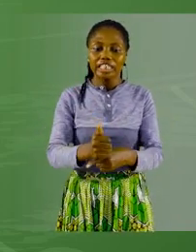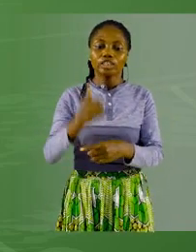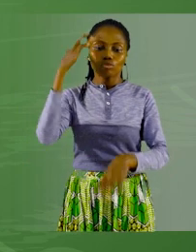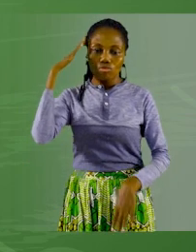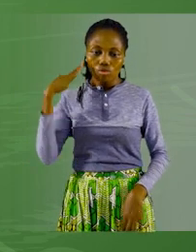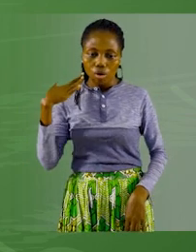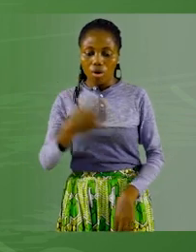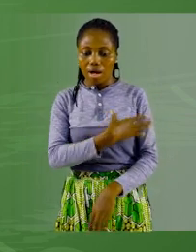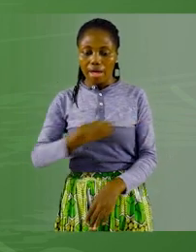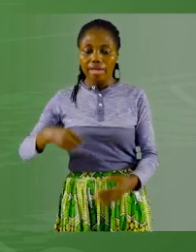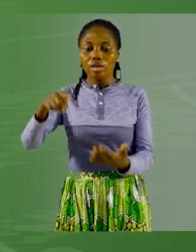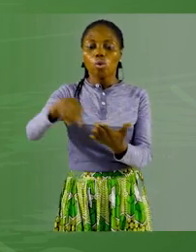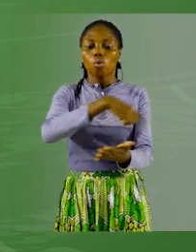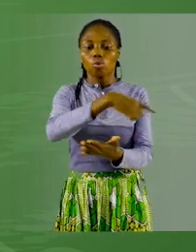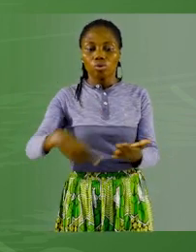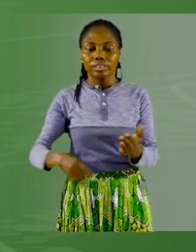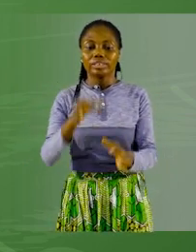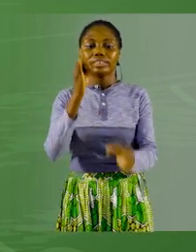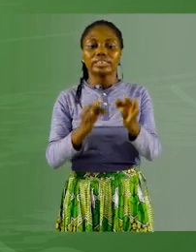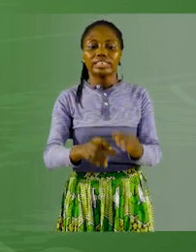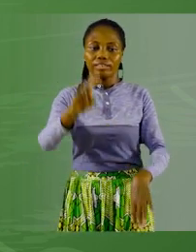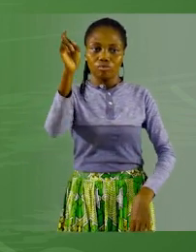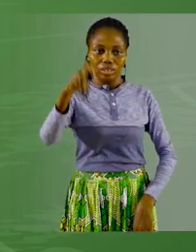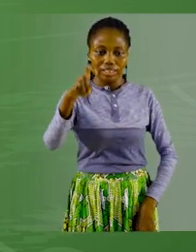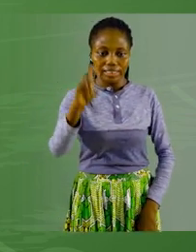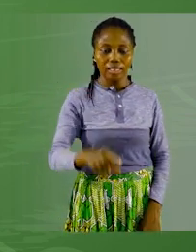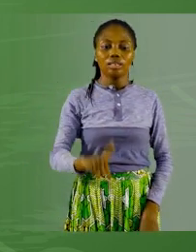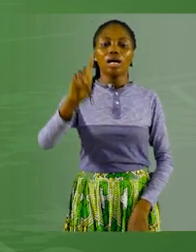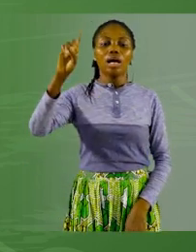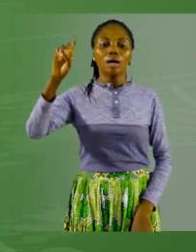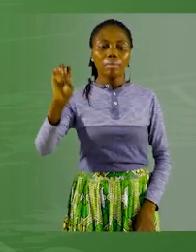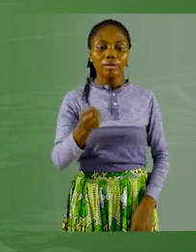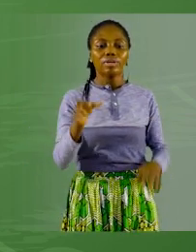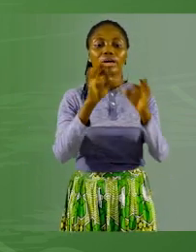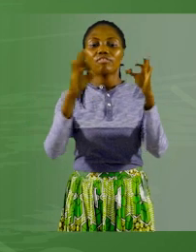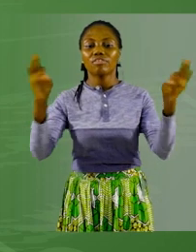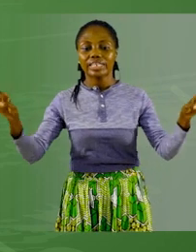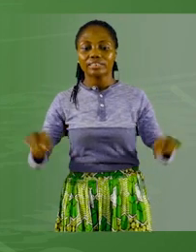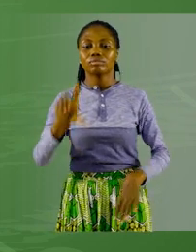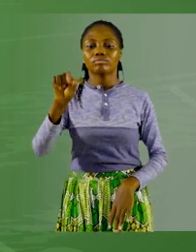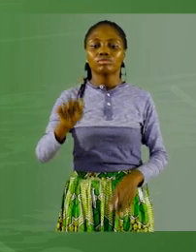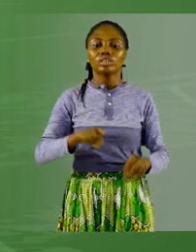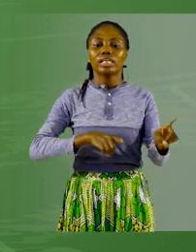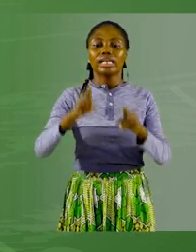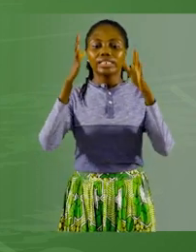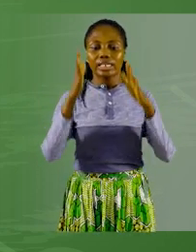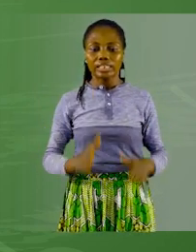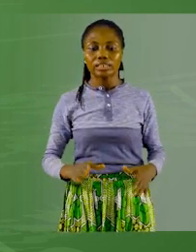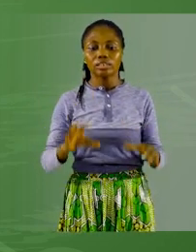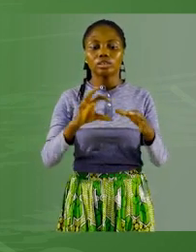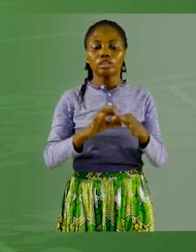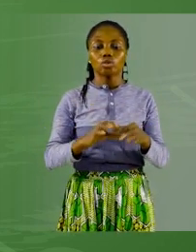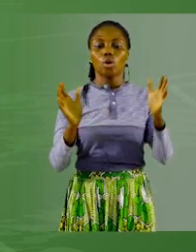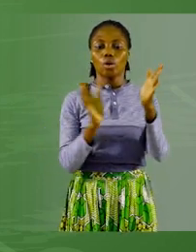si nécessaire. La première phrase. La directrice de l'école porte des